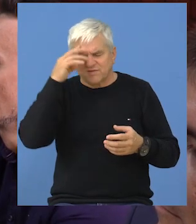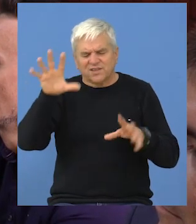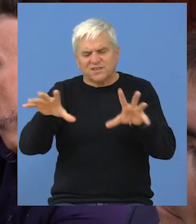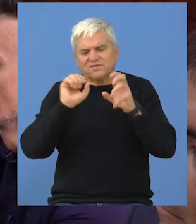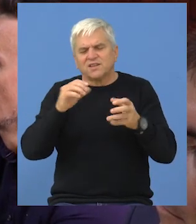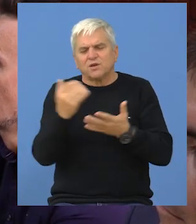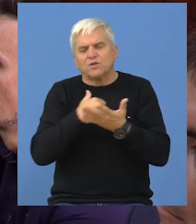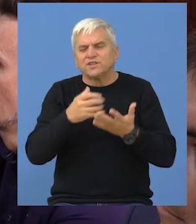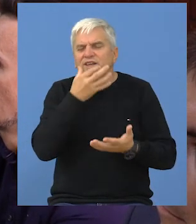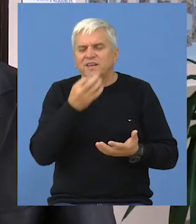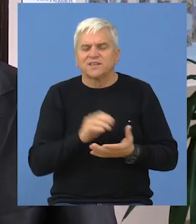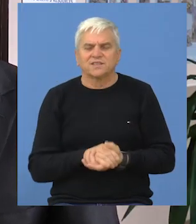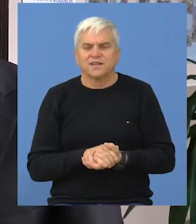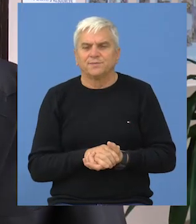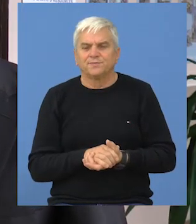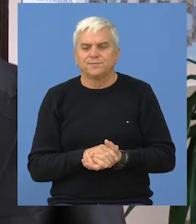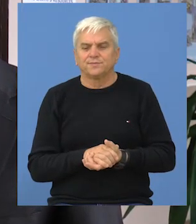i svesnu upotrebu jezika.